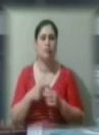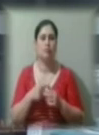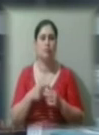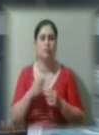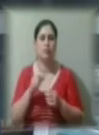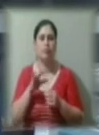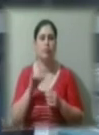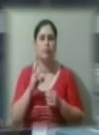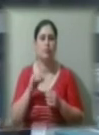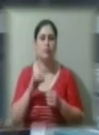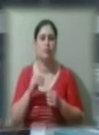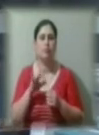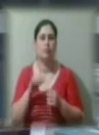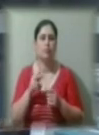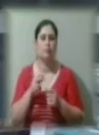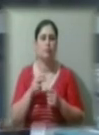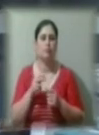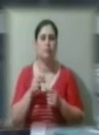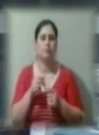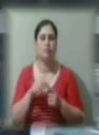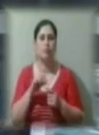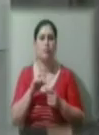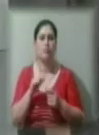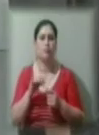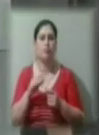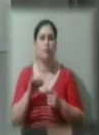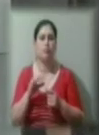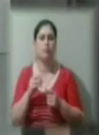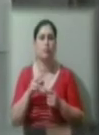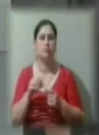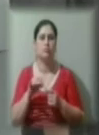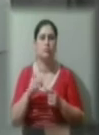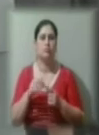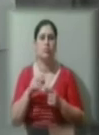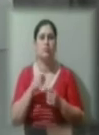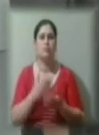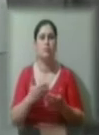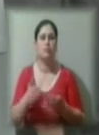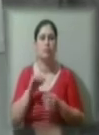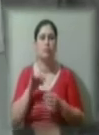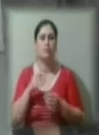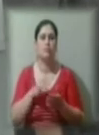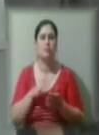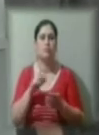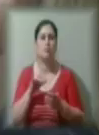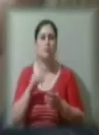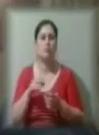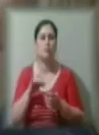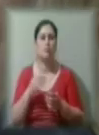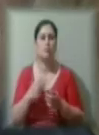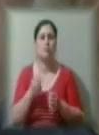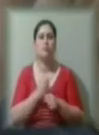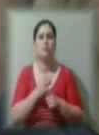радіоактивних джерел. Презентація Південного центру радіаційної терапії, створеного на базі